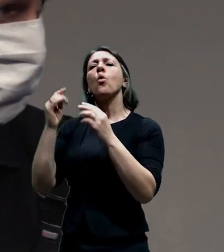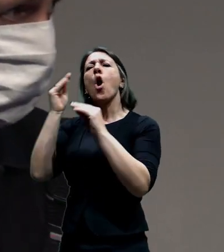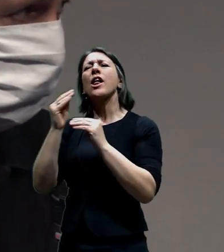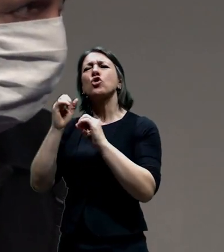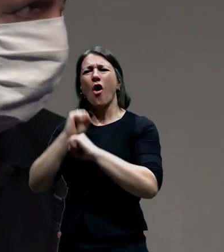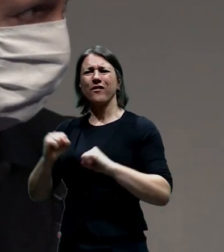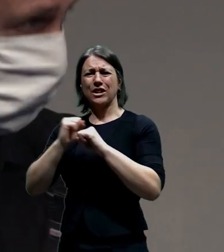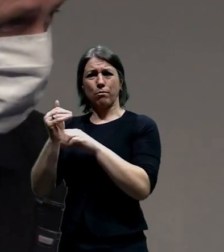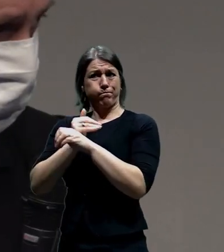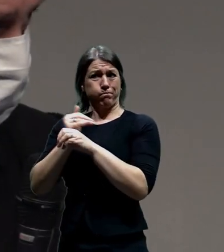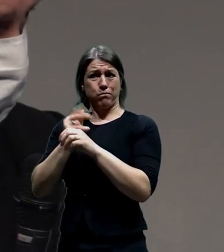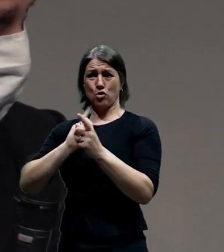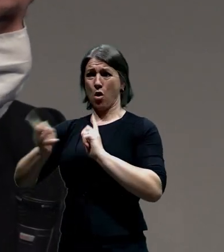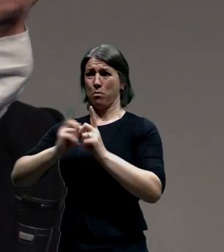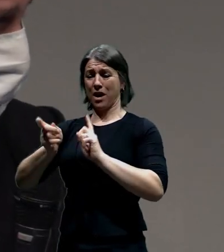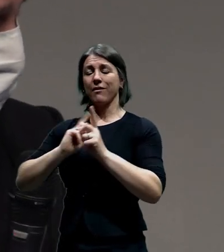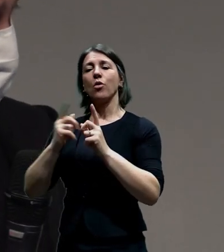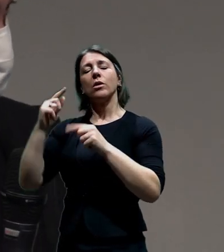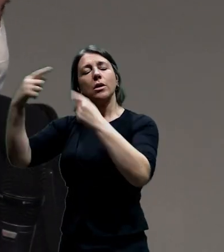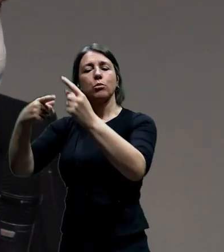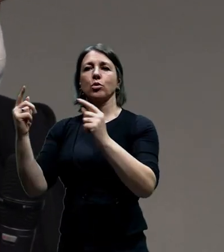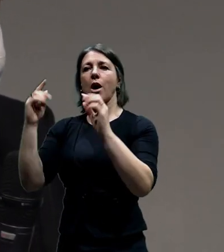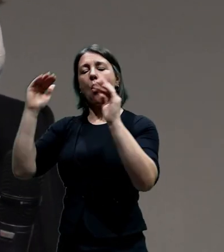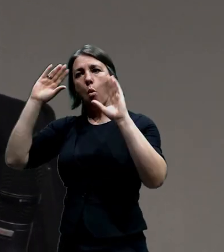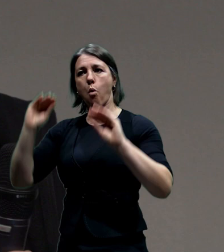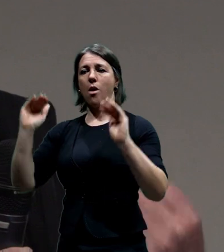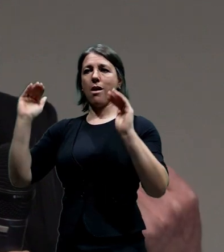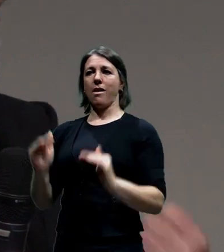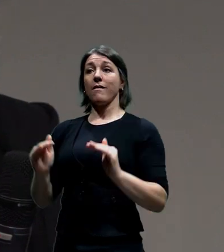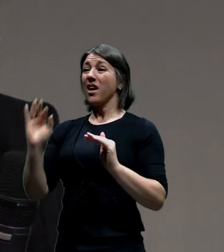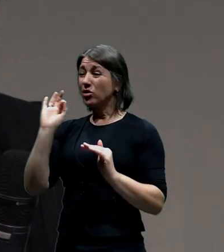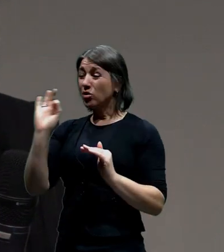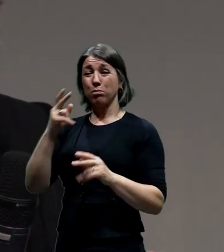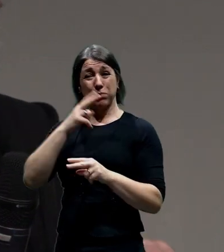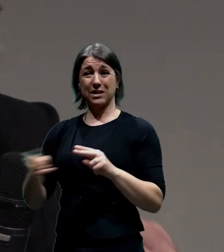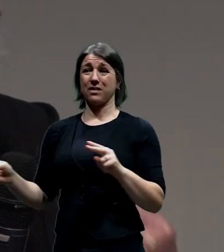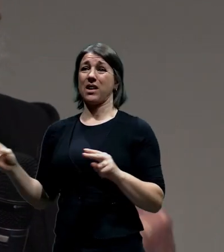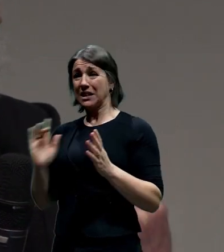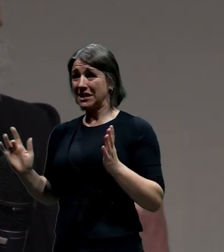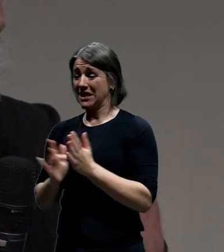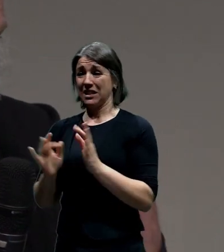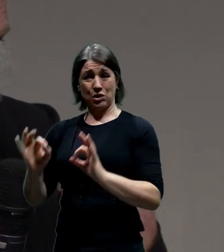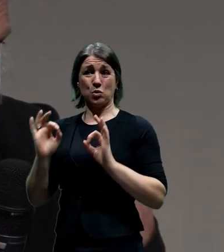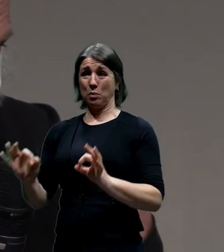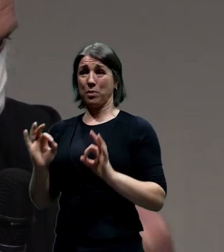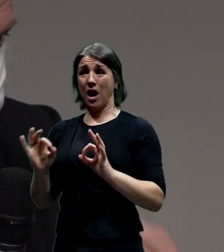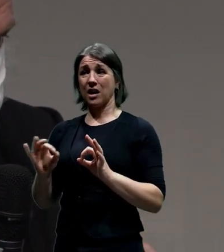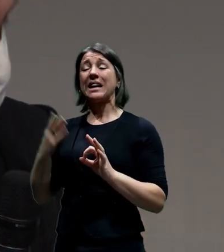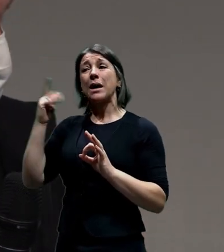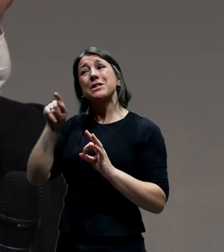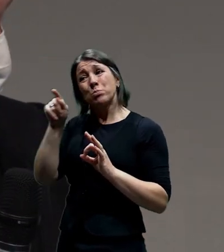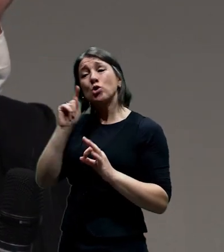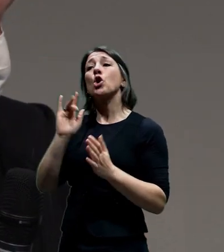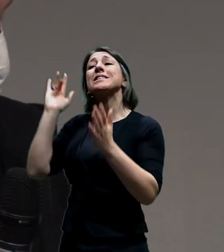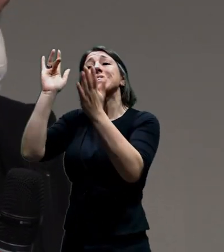Tohle to byl vlastně, je skvělý úmysl. Já si myslím, že je vlastně jako, že to je, jakože to byla správná sesta tohle,